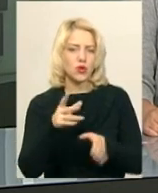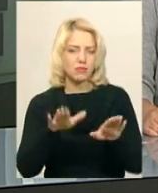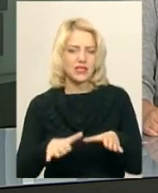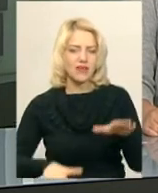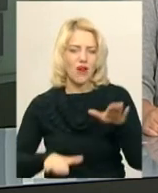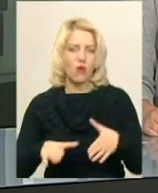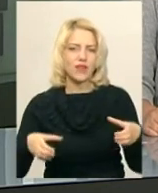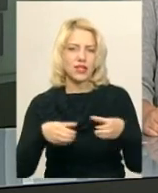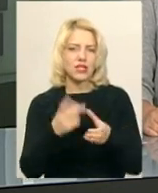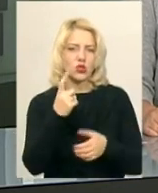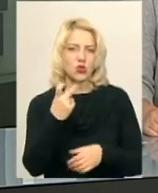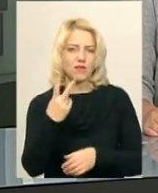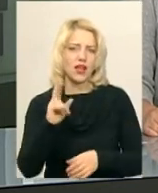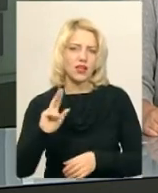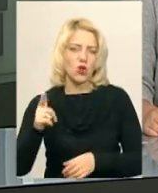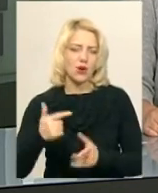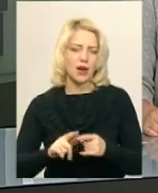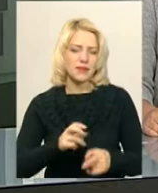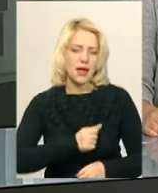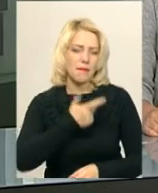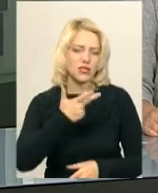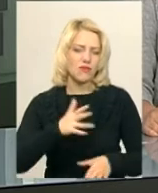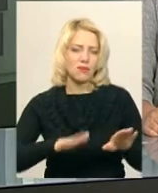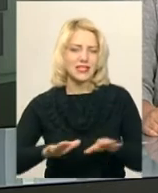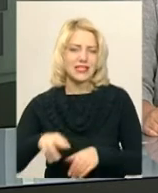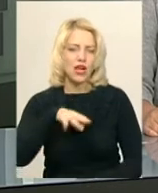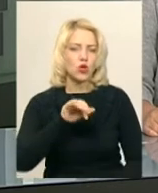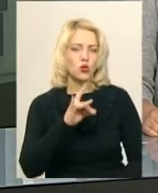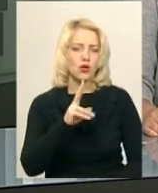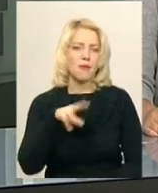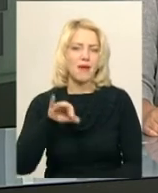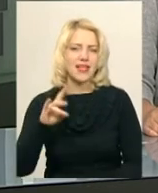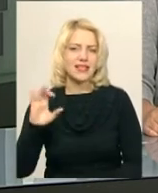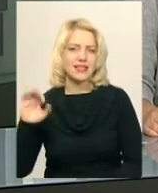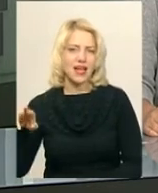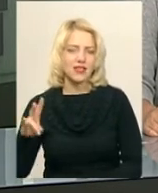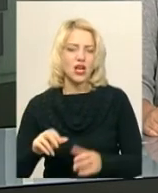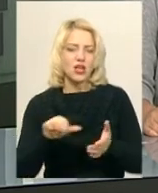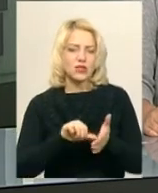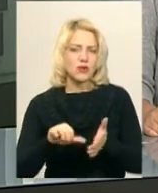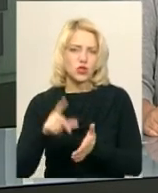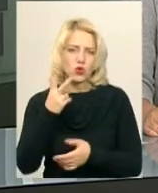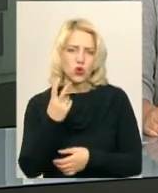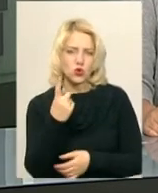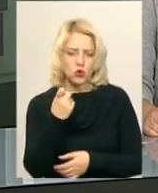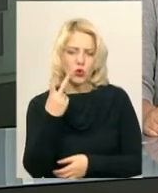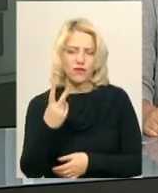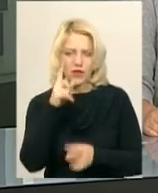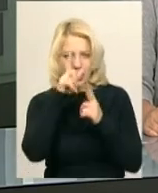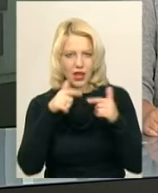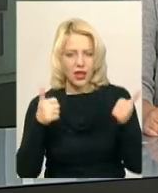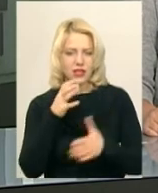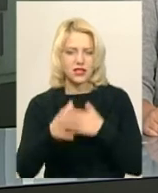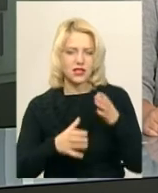категорії до 102 кілограм. За призові місця в Туркменістані змагалось близько тисячі учасників зі 102 країн світу. Україну